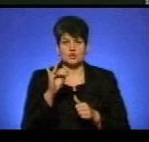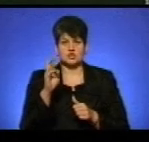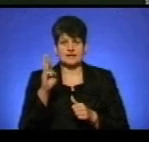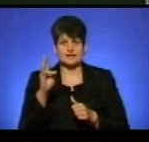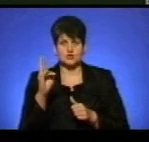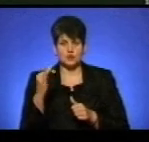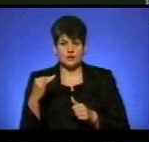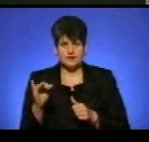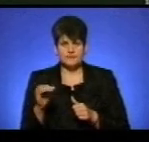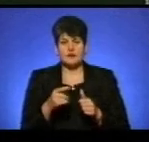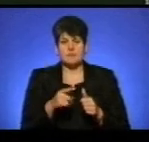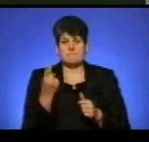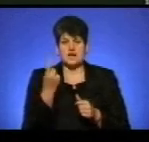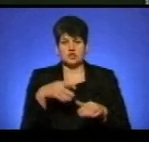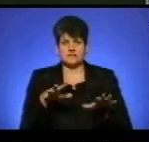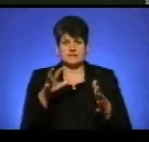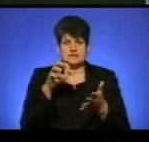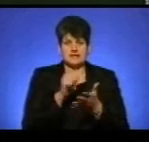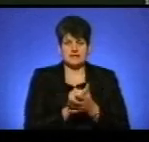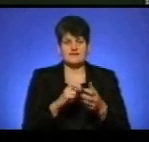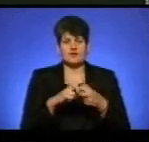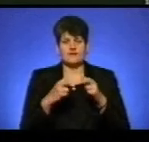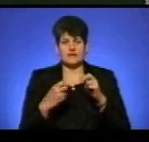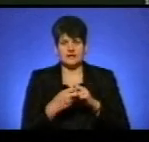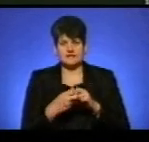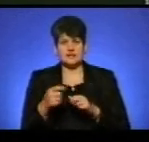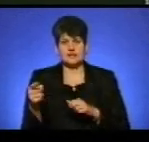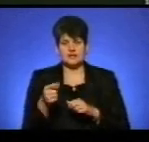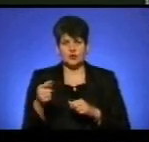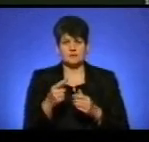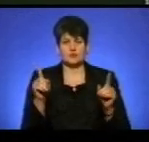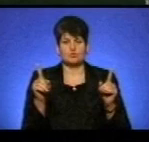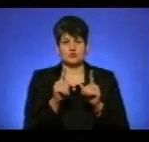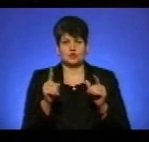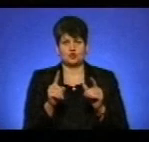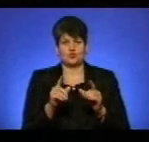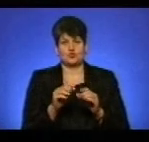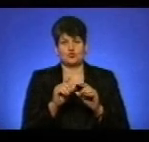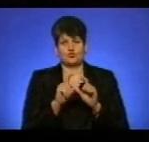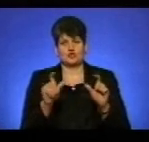У номінації хори перше місце посіли колективи з Івано-Франківська та Тернопільського музучилища.